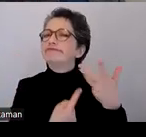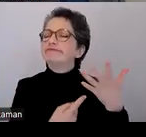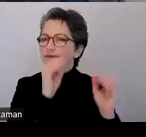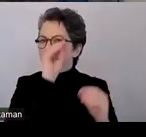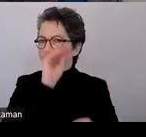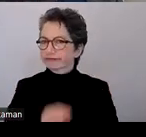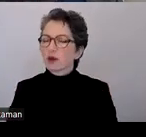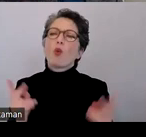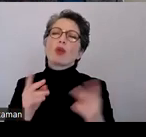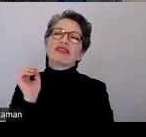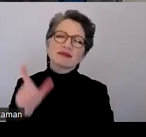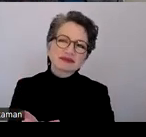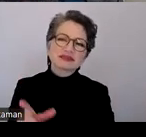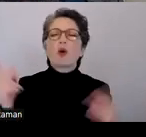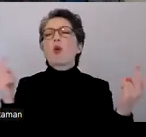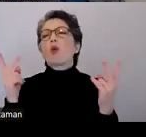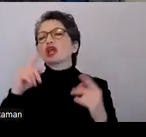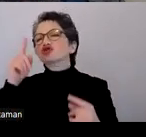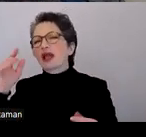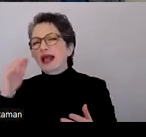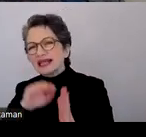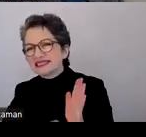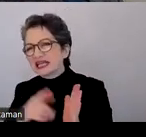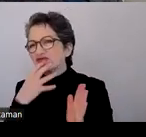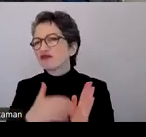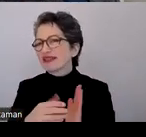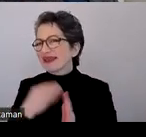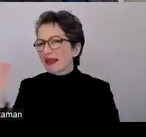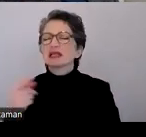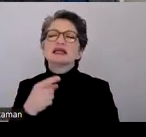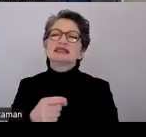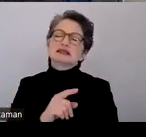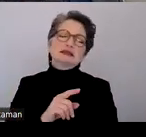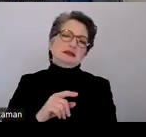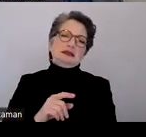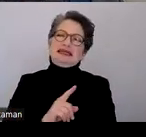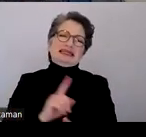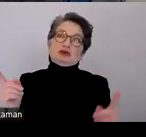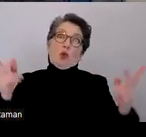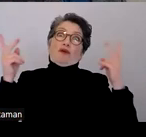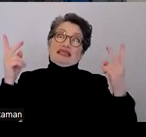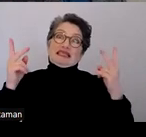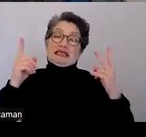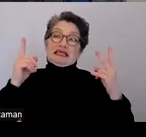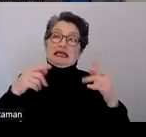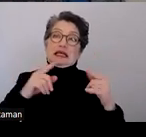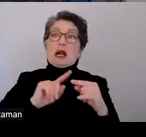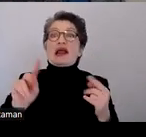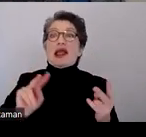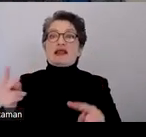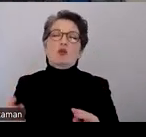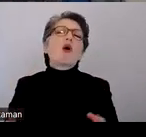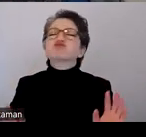um irgendwelche Tipps oder Checklisten geht, die man weitergeben möchte, die jetzt nicht kritisch sind, dass die geschützt sein müssen, dann